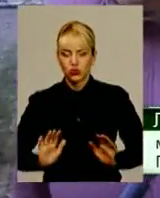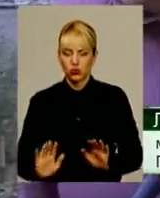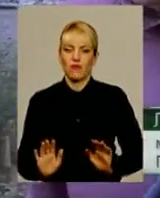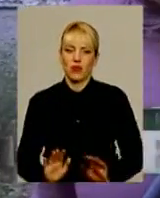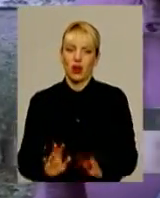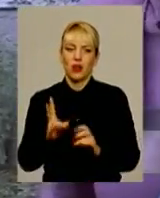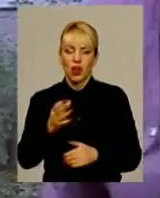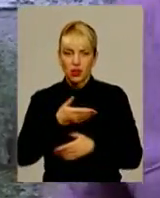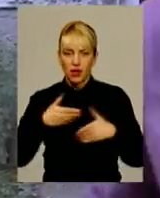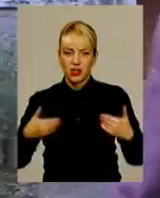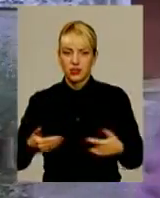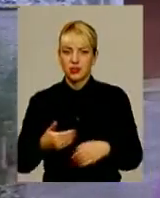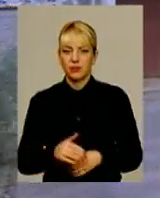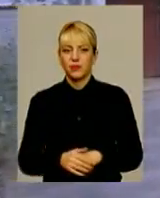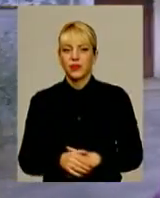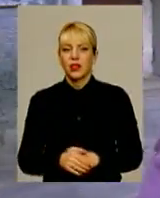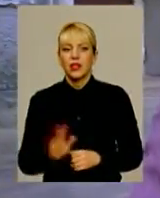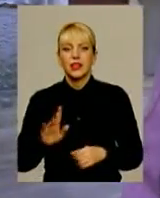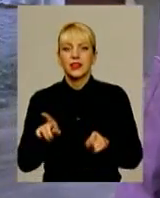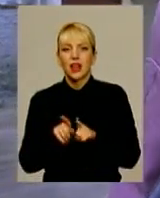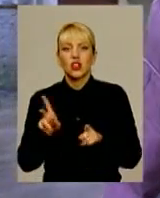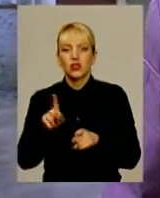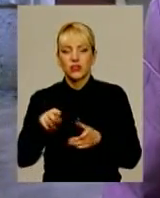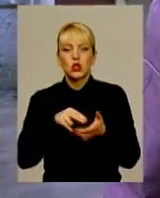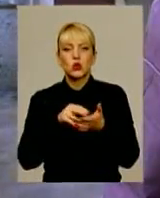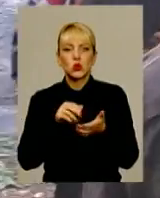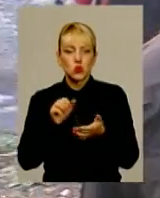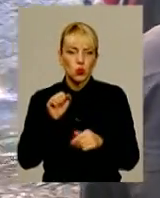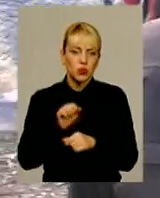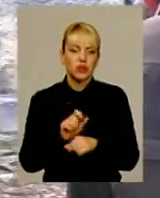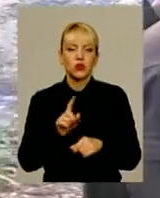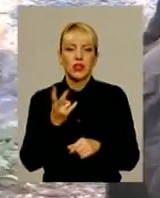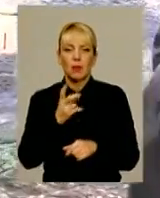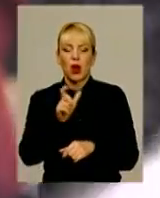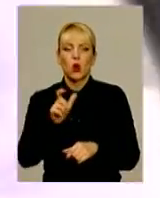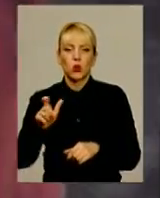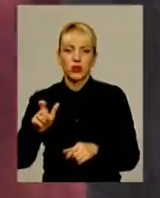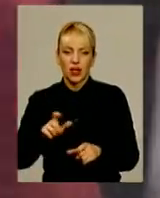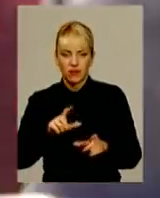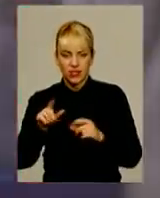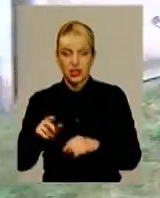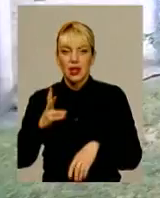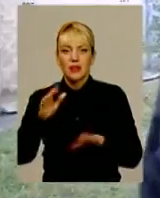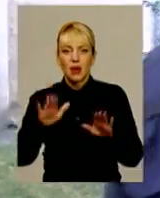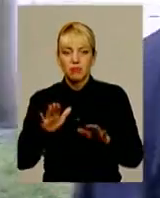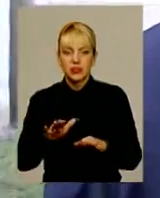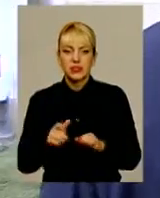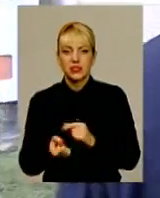їде на нас. Не то, що він зупинився, бо йому треба людей вести. До місця події навідались патрульні полісмени.